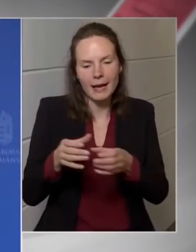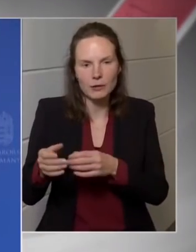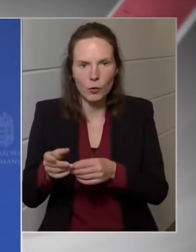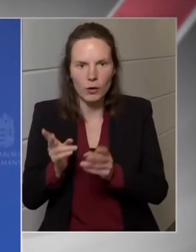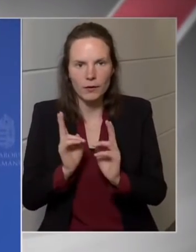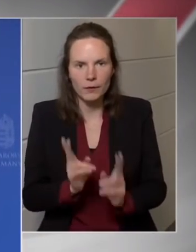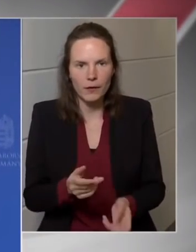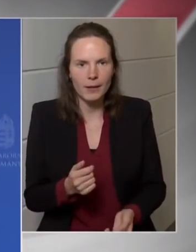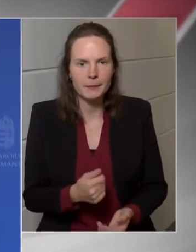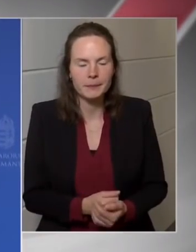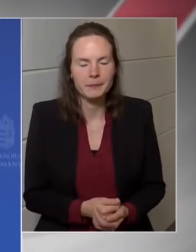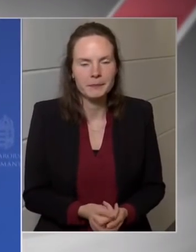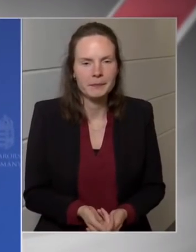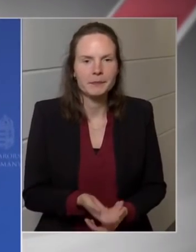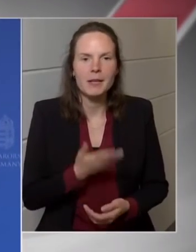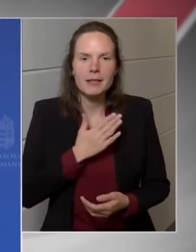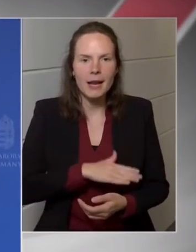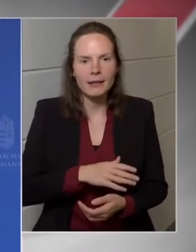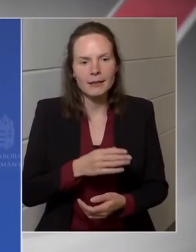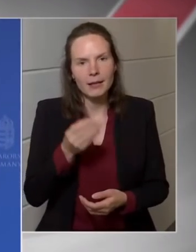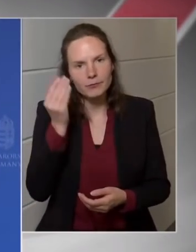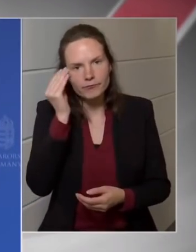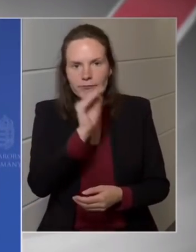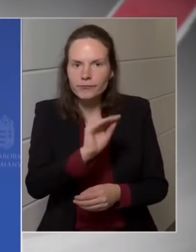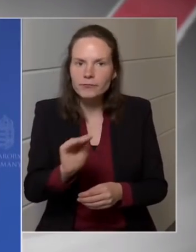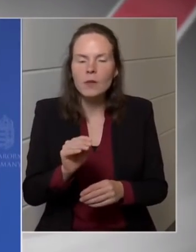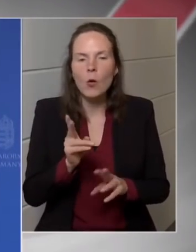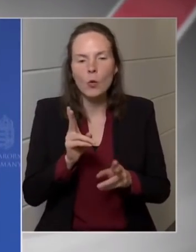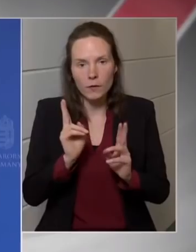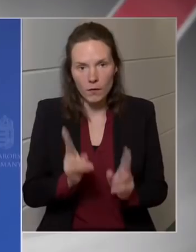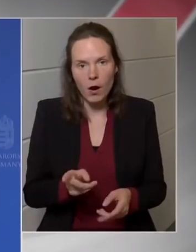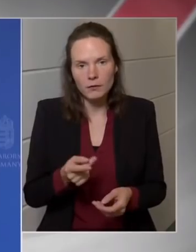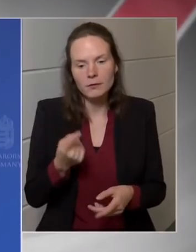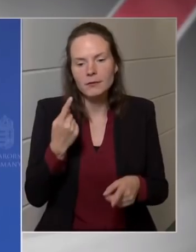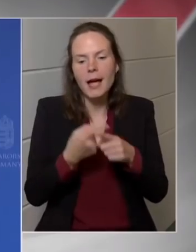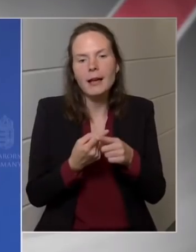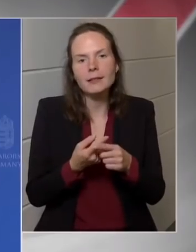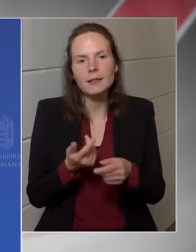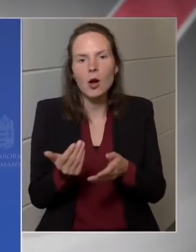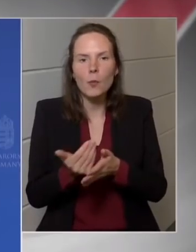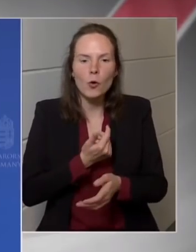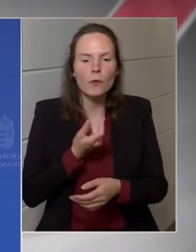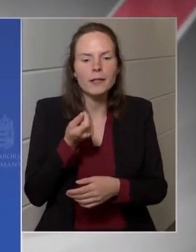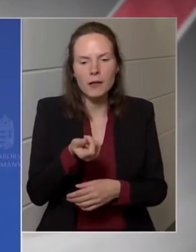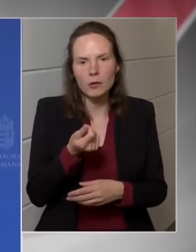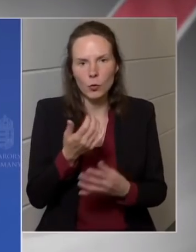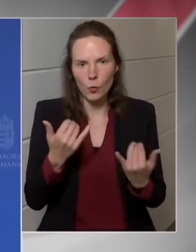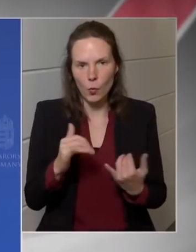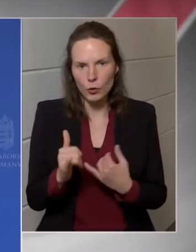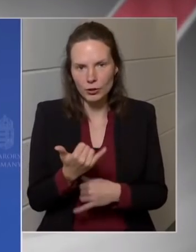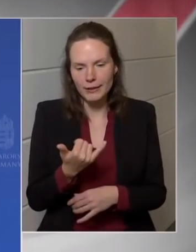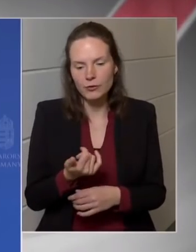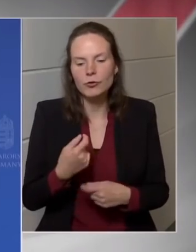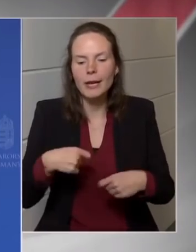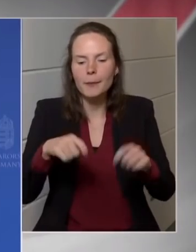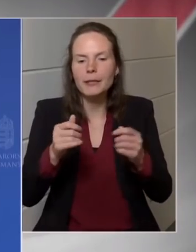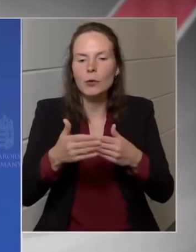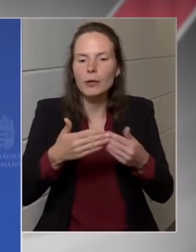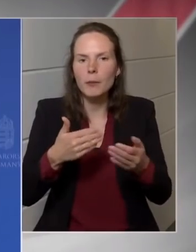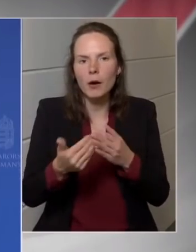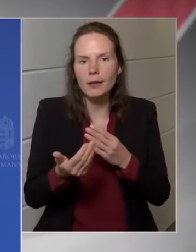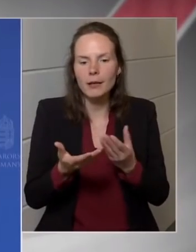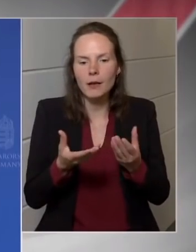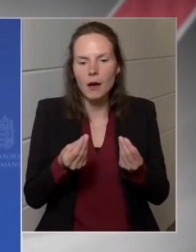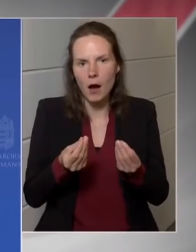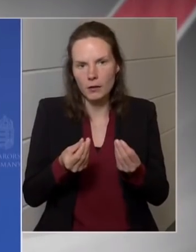föl elevelíteni, hogy van extra profit adó már most is az építőipari alapanyagiparnál,